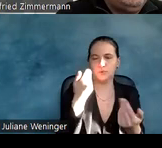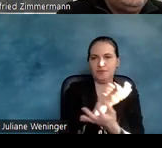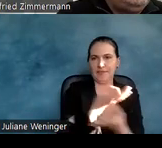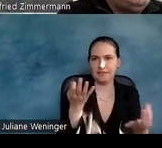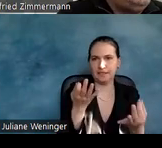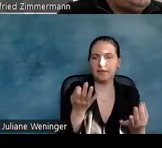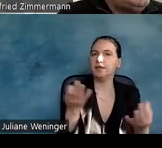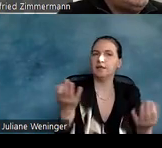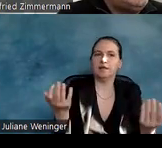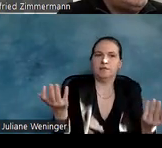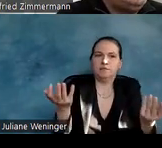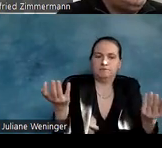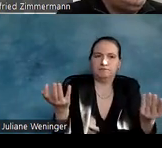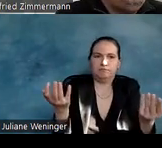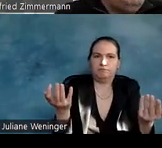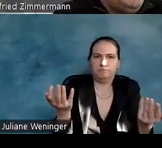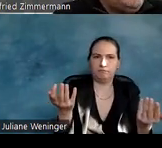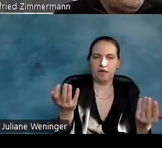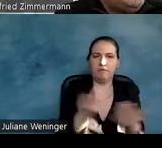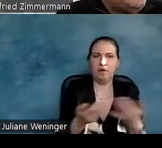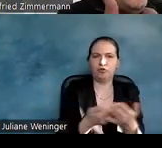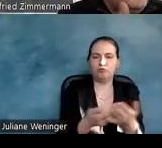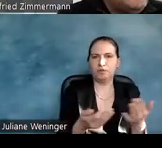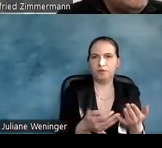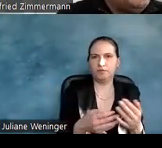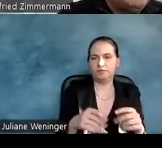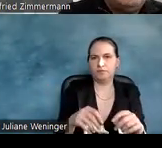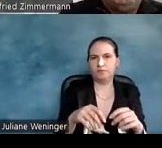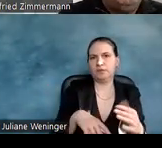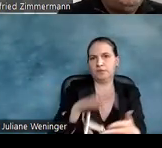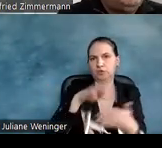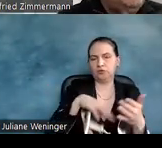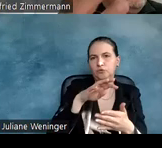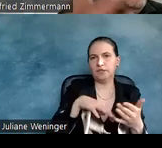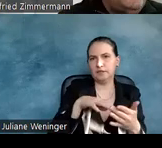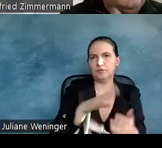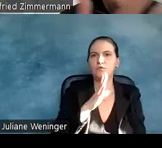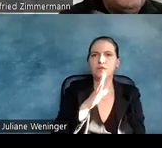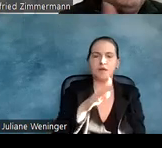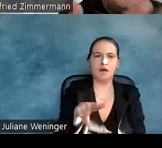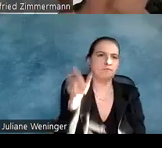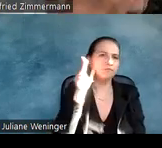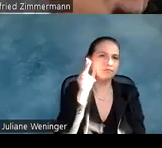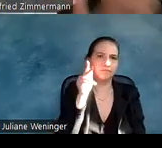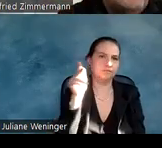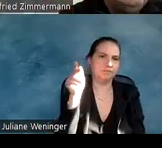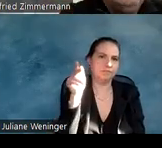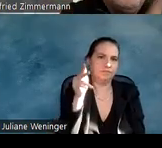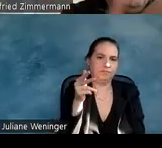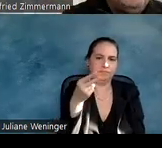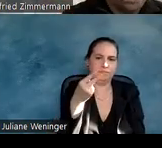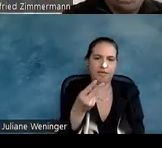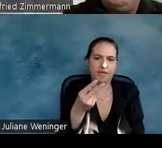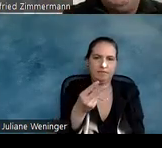da kann zum Beispiel Screenreader fast nichts lesen, also das ist für die, für jemand, es ist,